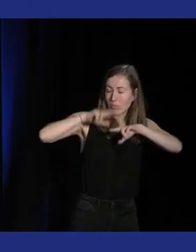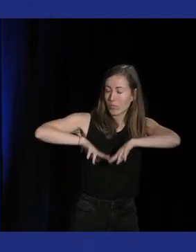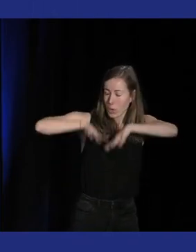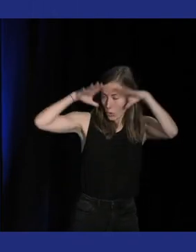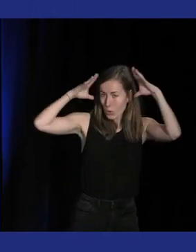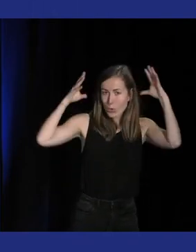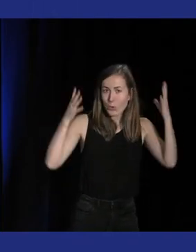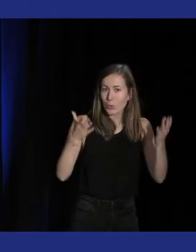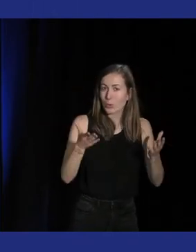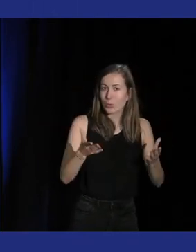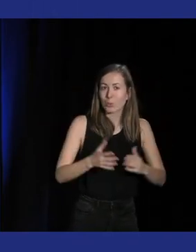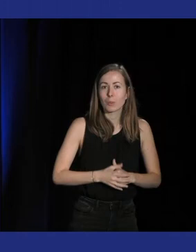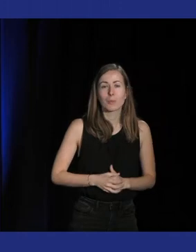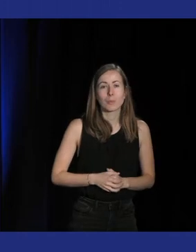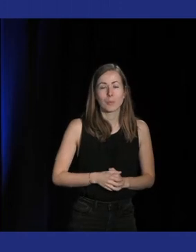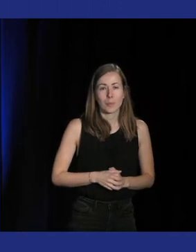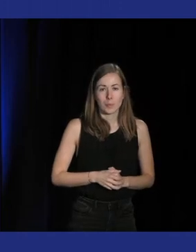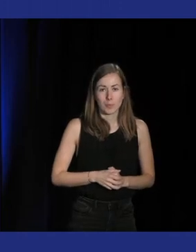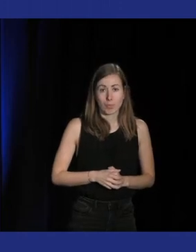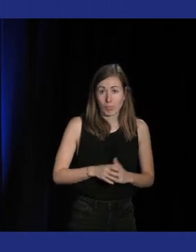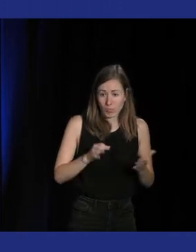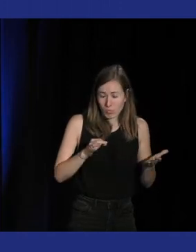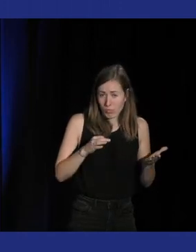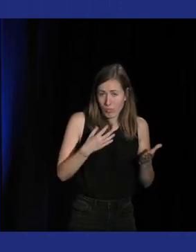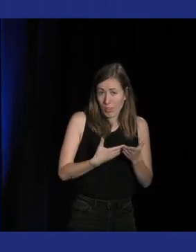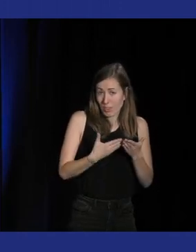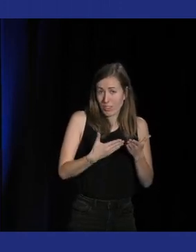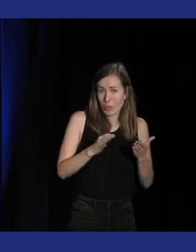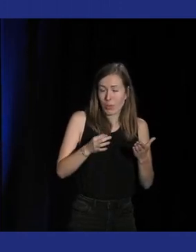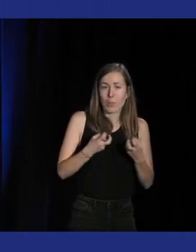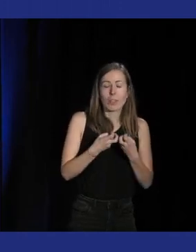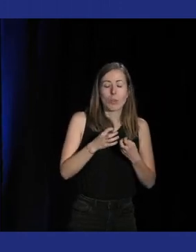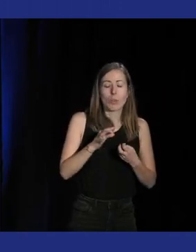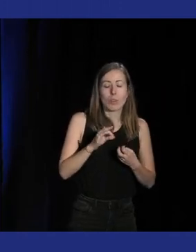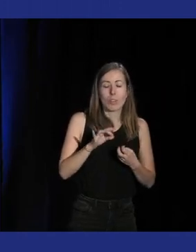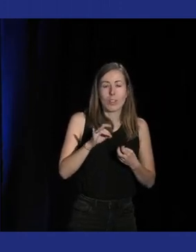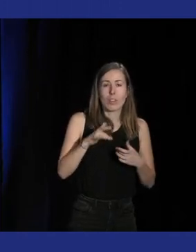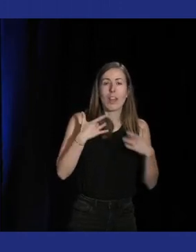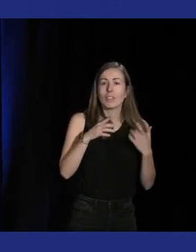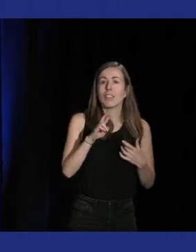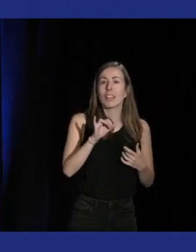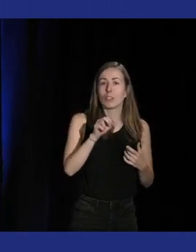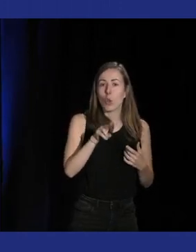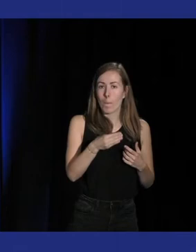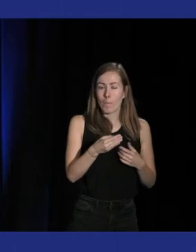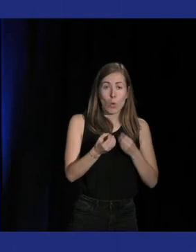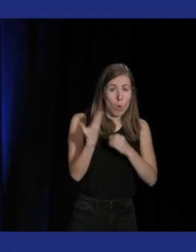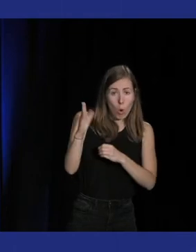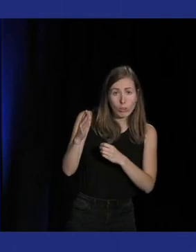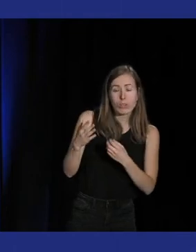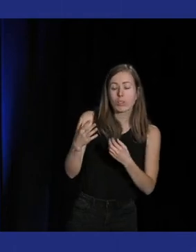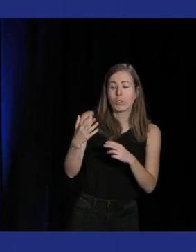? Ah oui c'est totalement fait pour tu cites Theatrisium j'ai un autre exemple en tête c'est